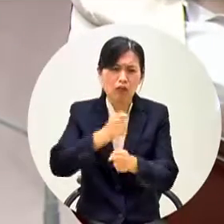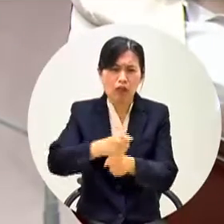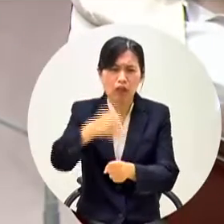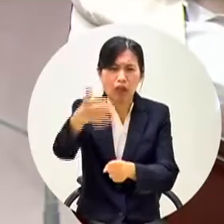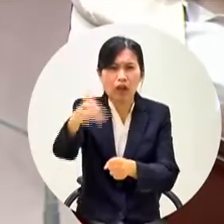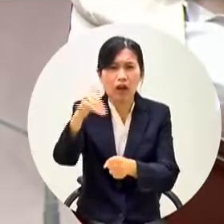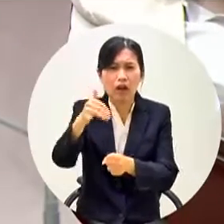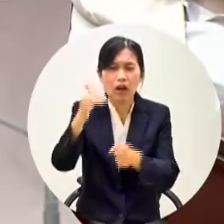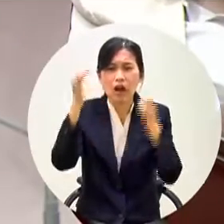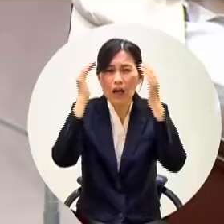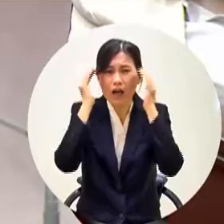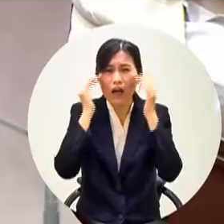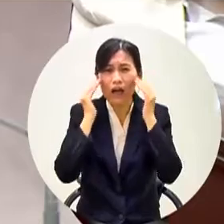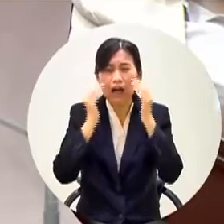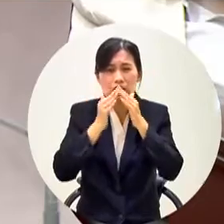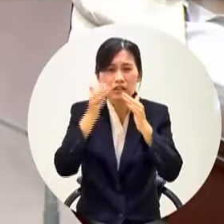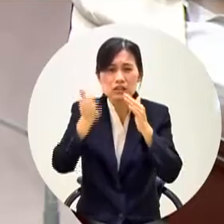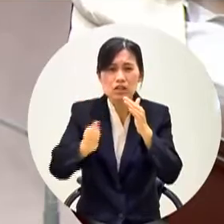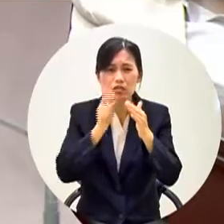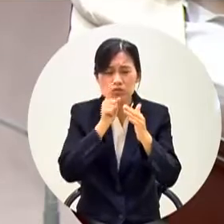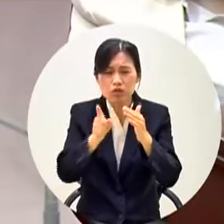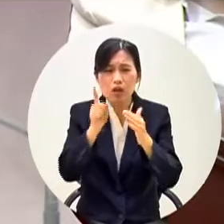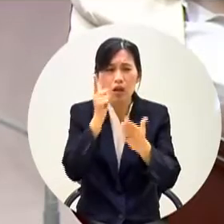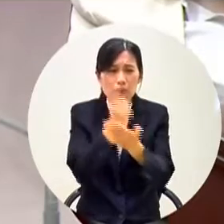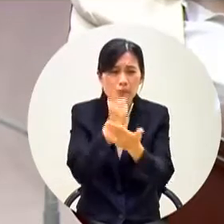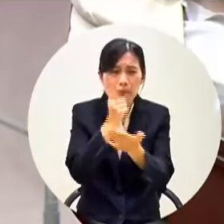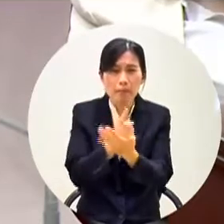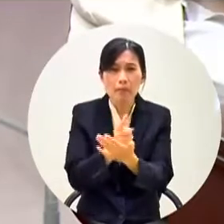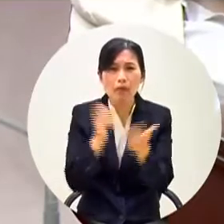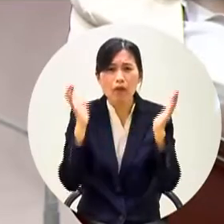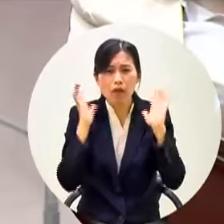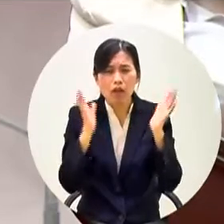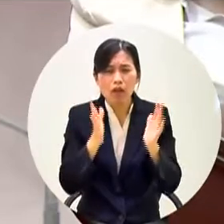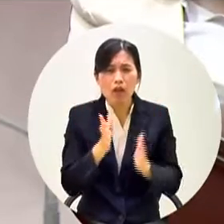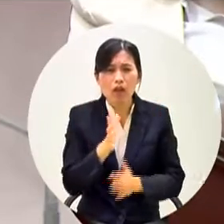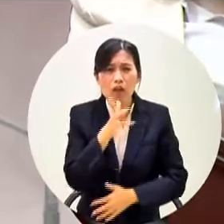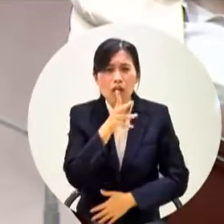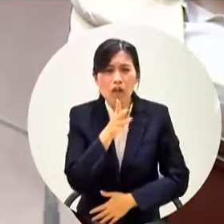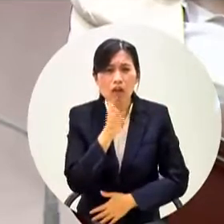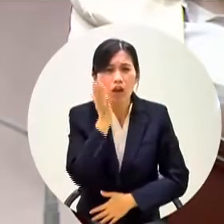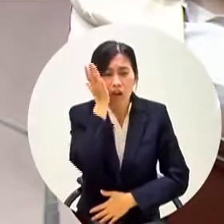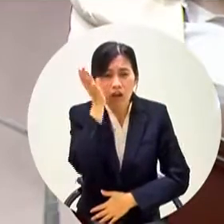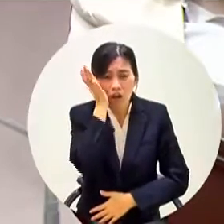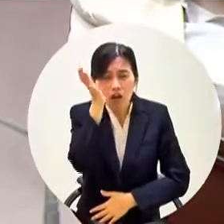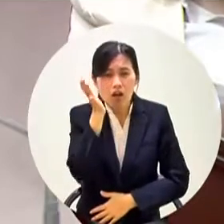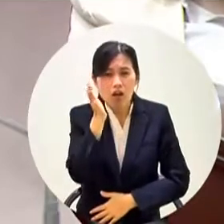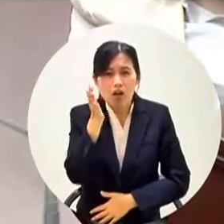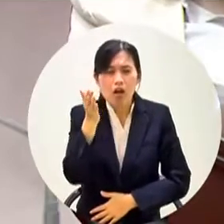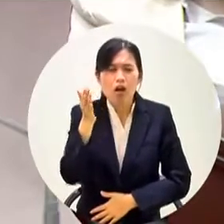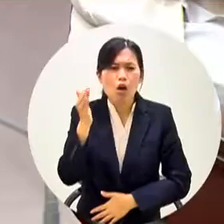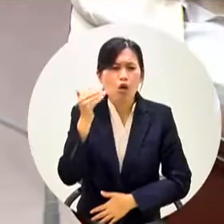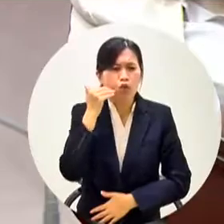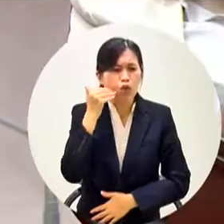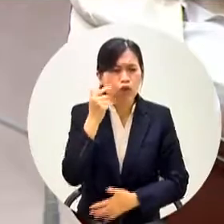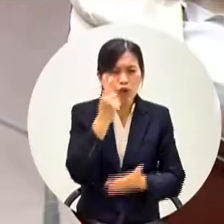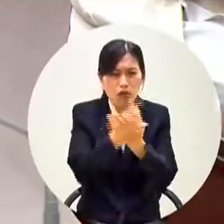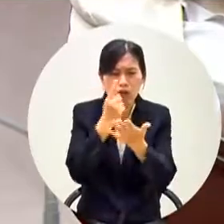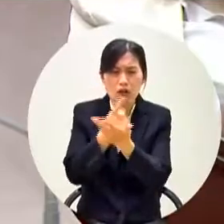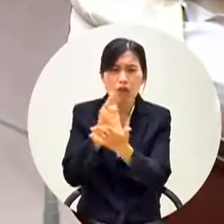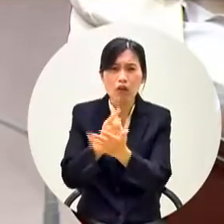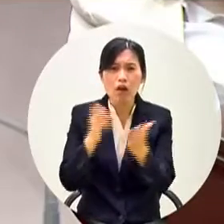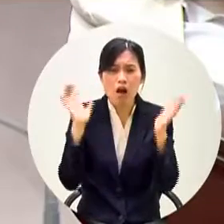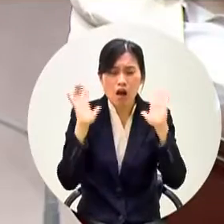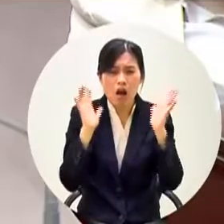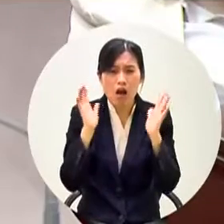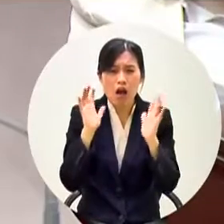市長說每個孩子都朗朗上口如果你沒有每個孩子都能夠有